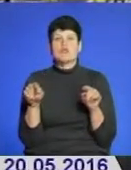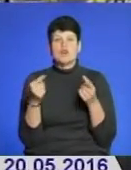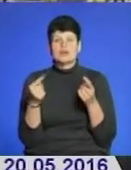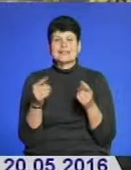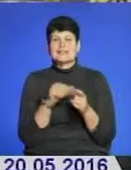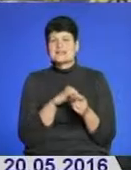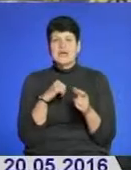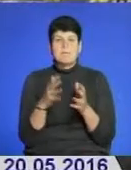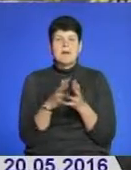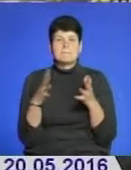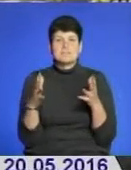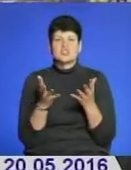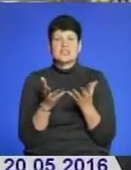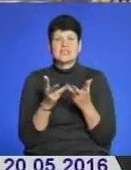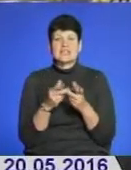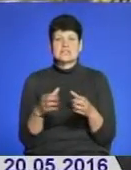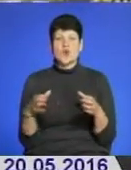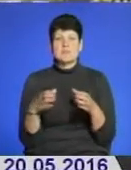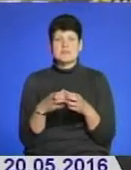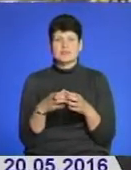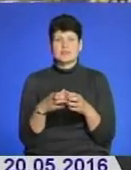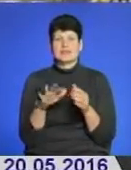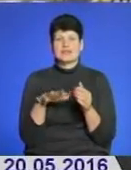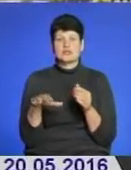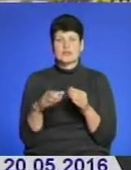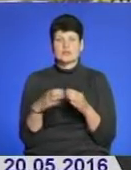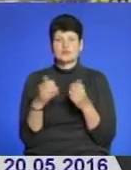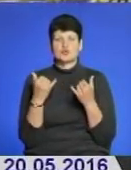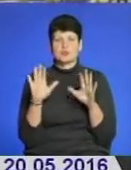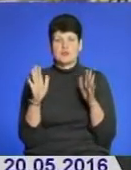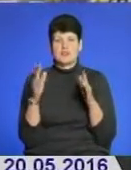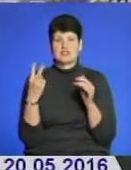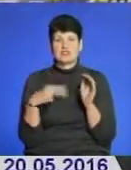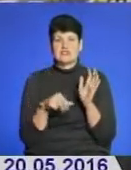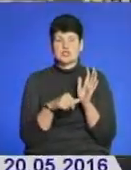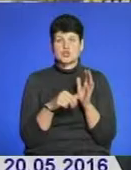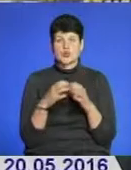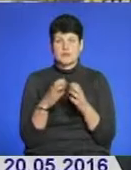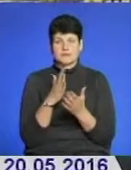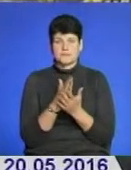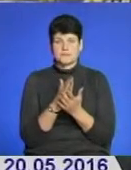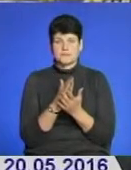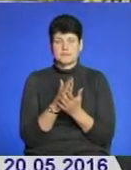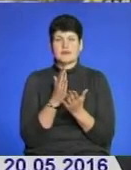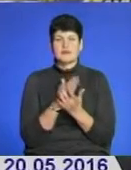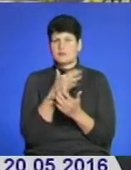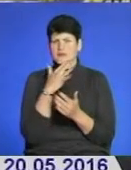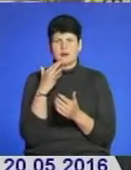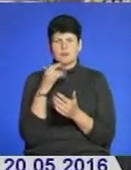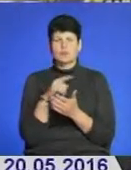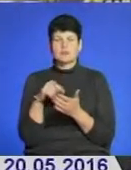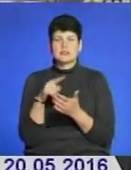найбільша кількість об'єднаних територіальних громад на сьогоднішній момент. 26 громад функціонують. Є дуже багато питань